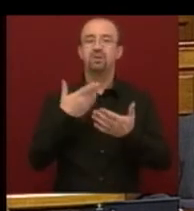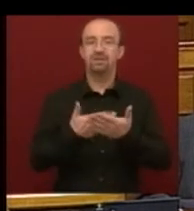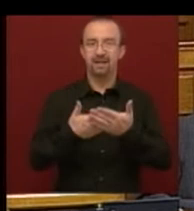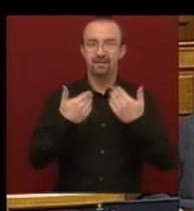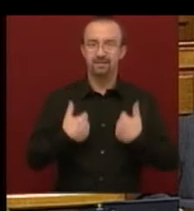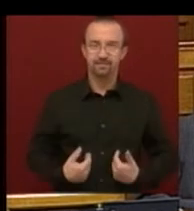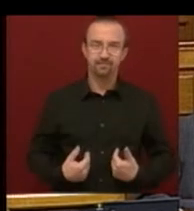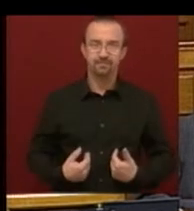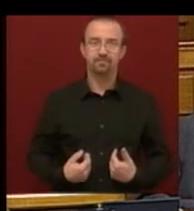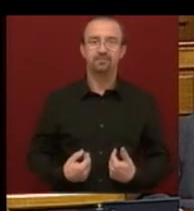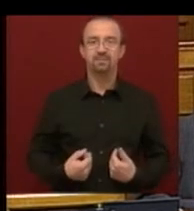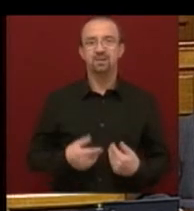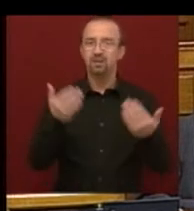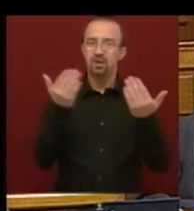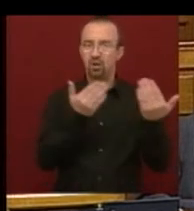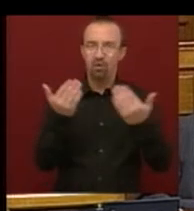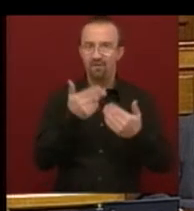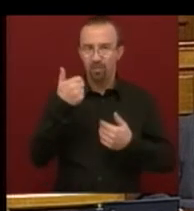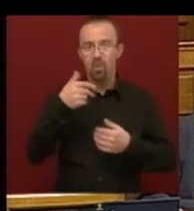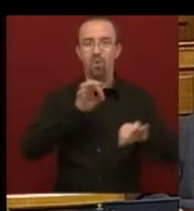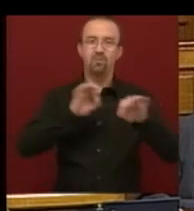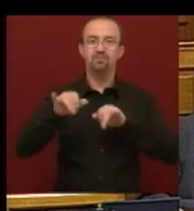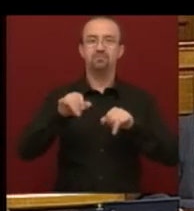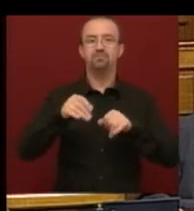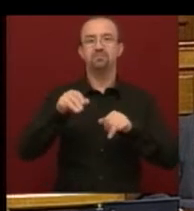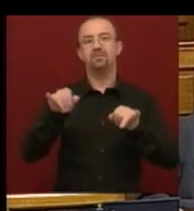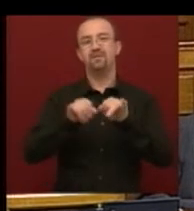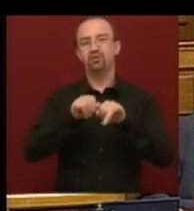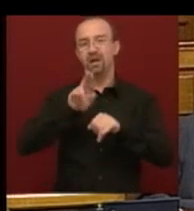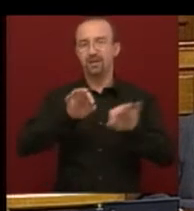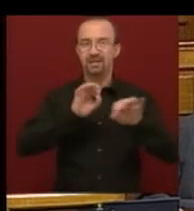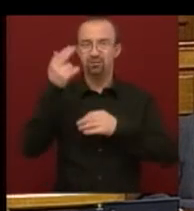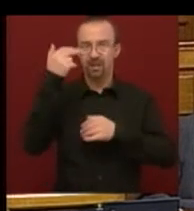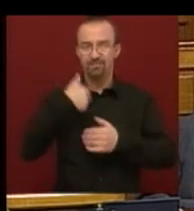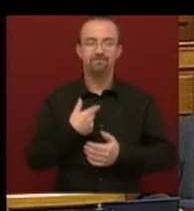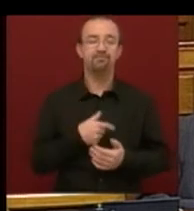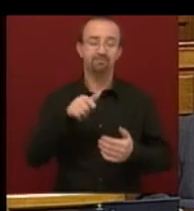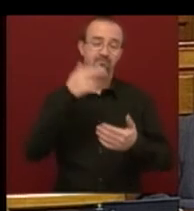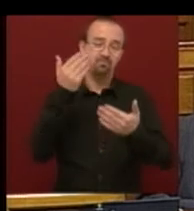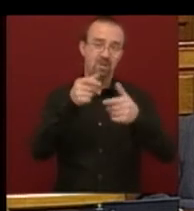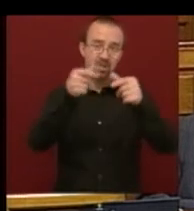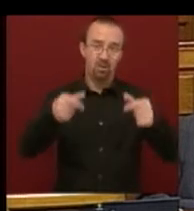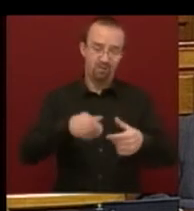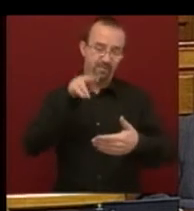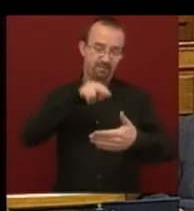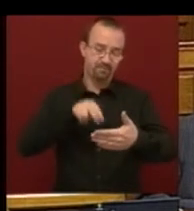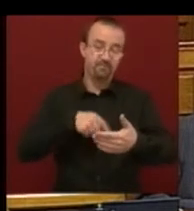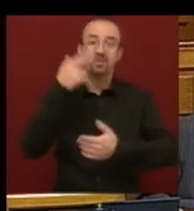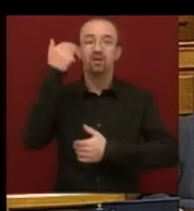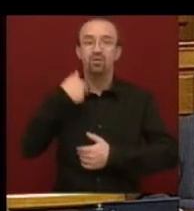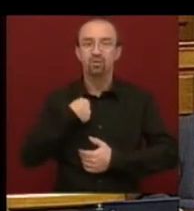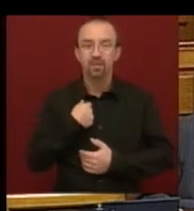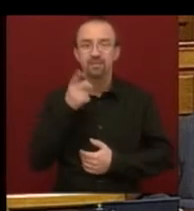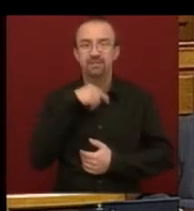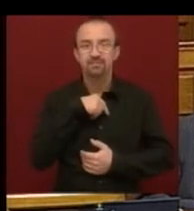tartozom, akik tankönyvekből készültek fel annak idején az egyetemi vizsgákra. És ezekben a tankönyvekben én azt tanultam,